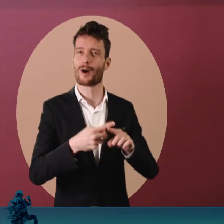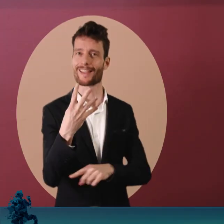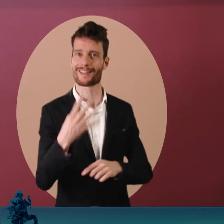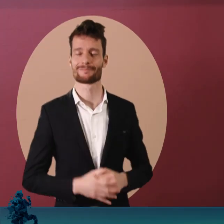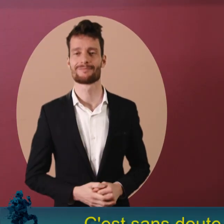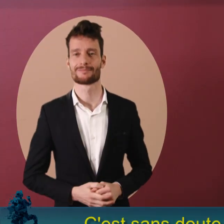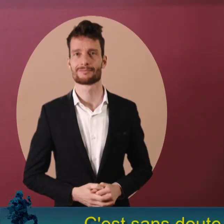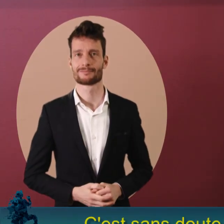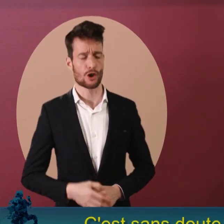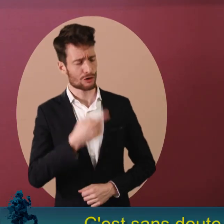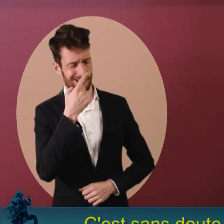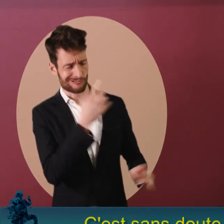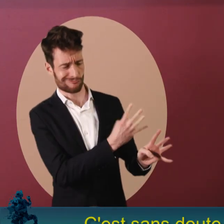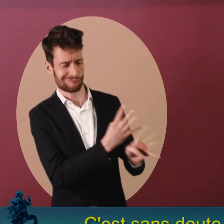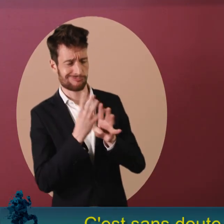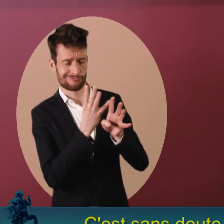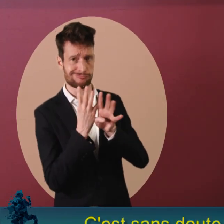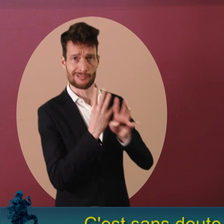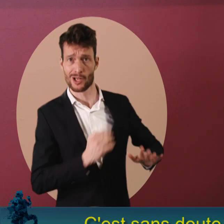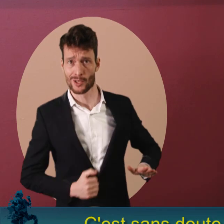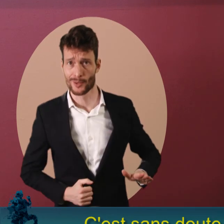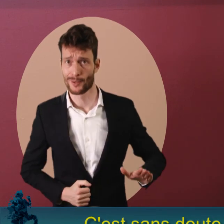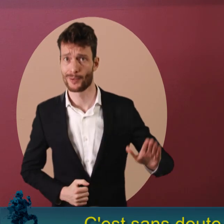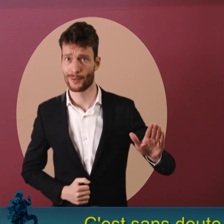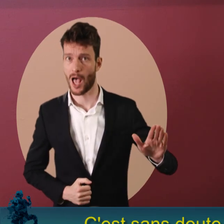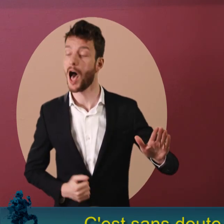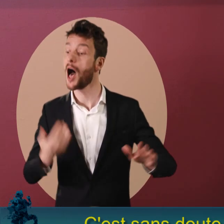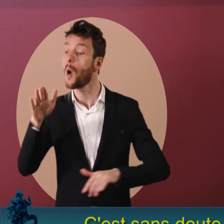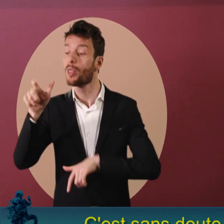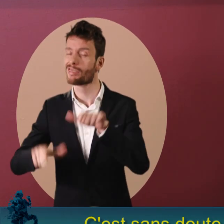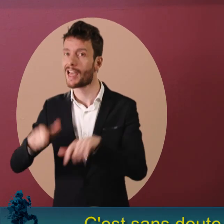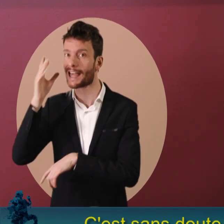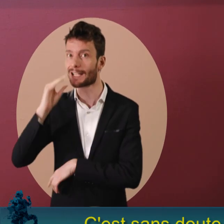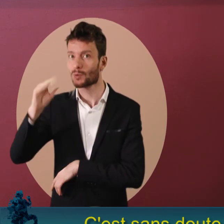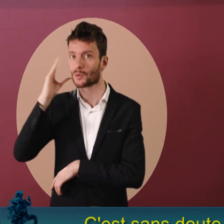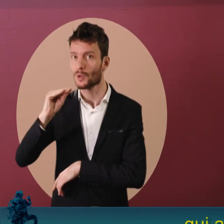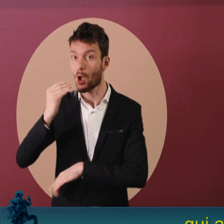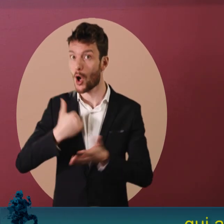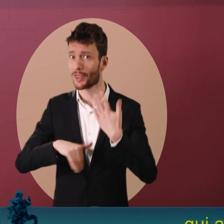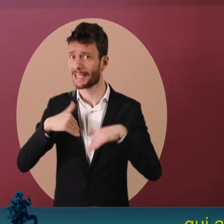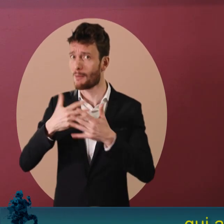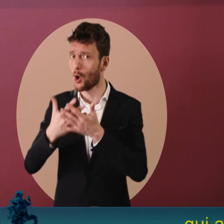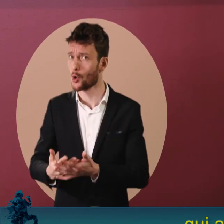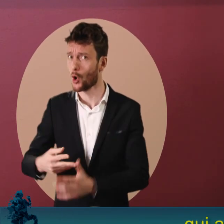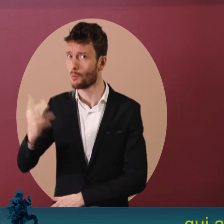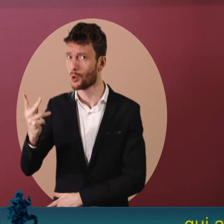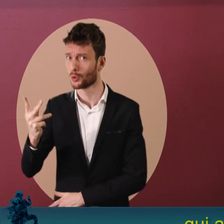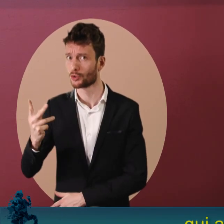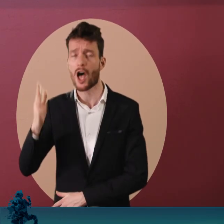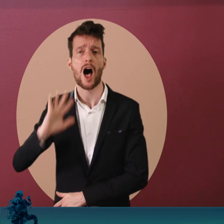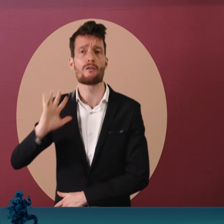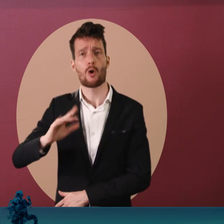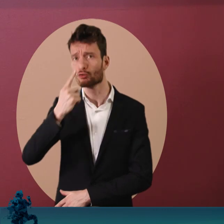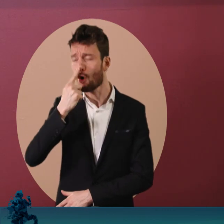crois d'ailleurs que c'est sans doute le fait qu'on accueille de plus en plus d'étudiants handicapés qui amènent d'autres étudiants